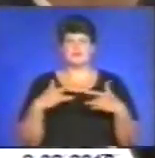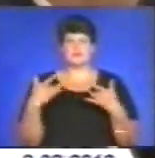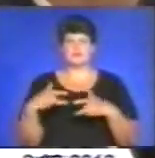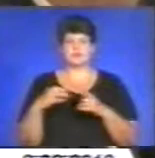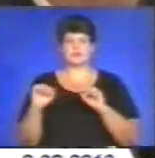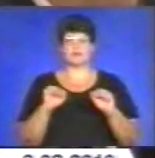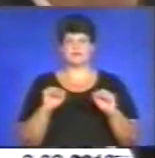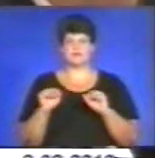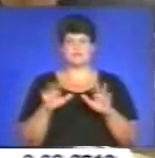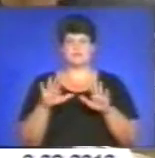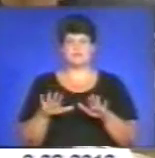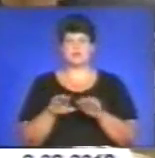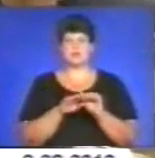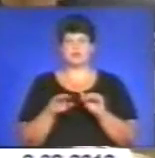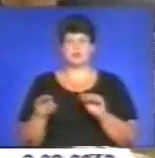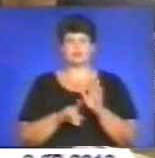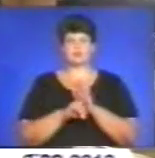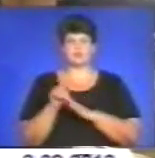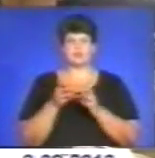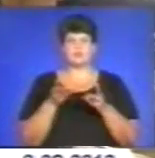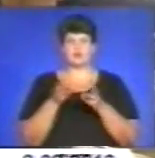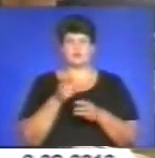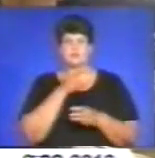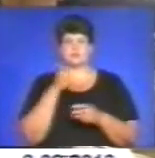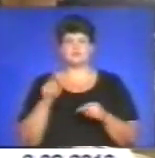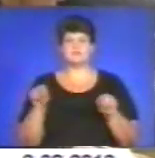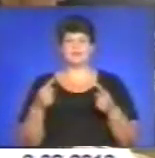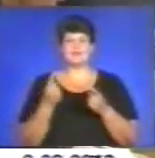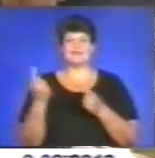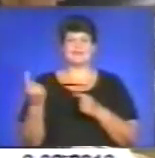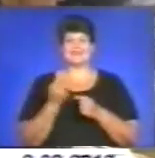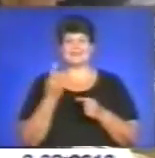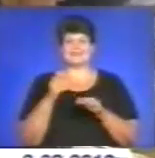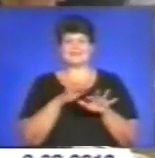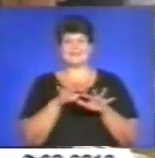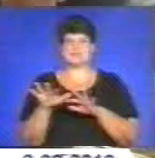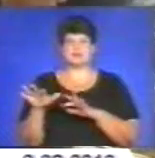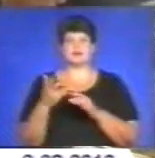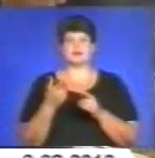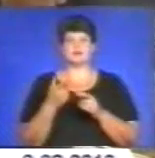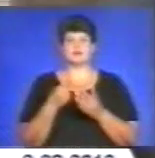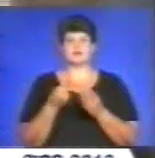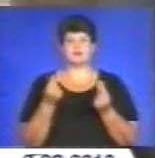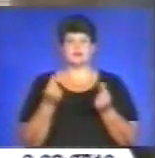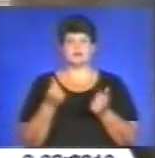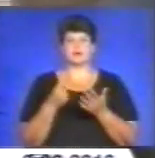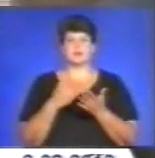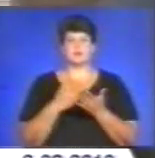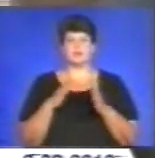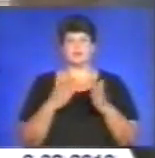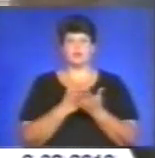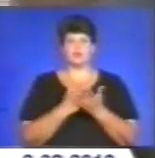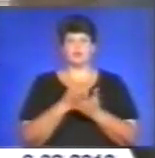місцевого рівня. Вже до початку опалювального сезону буде створена єдина координатна сітка вартості комунальних послуг. Вона допоможе